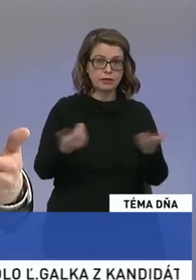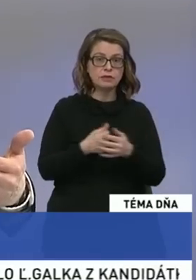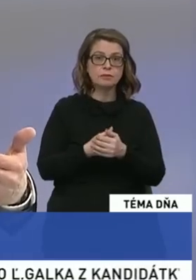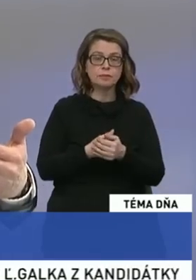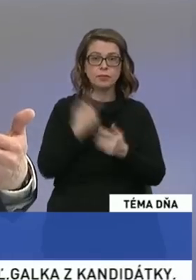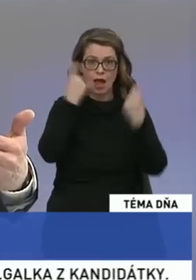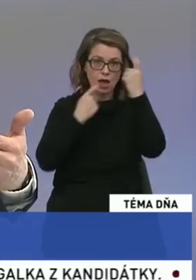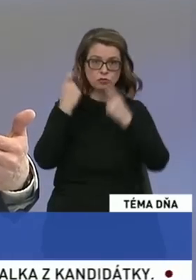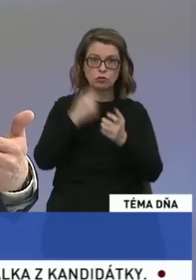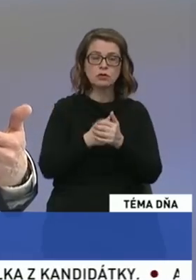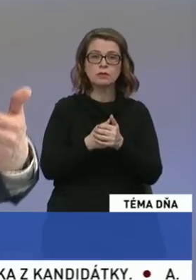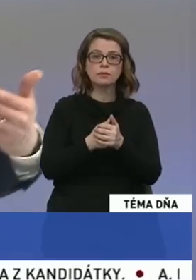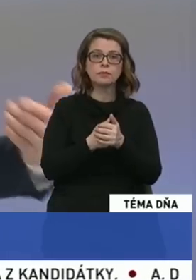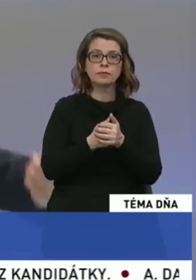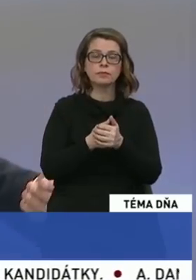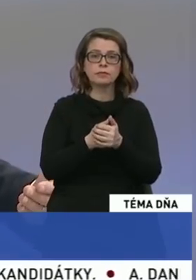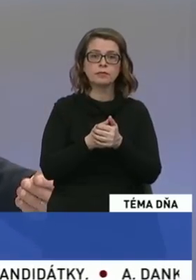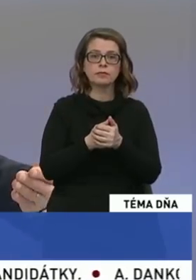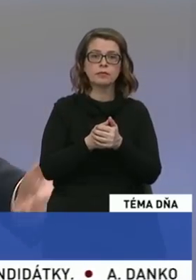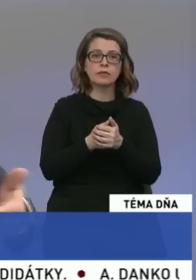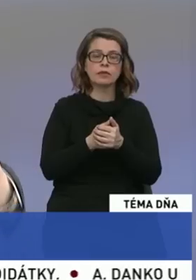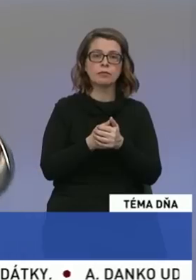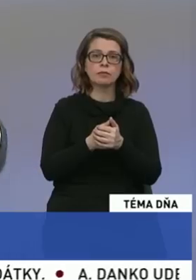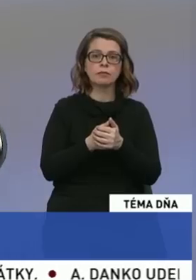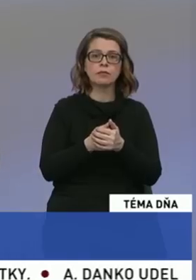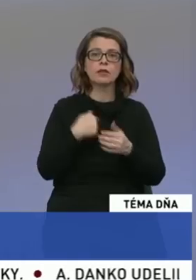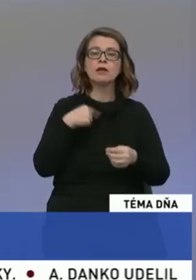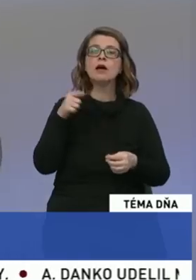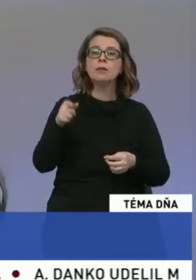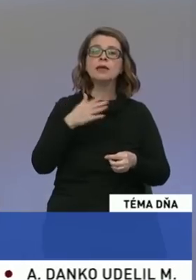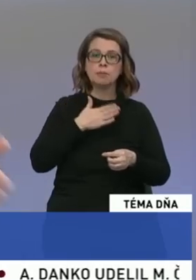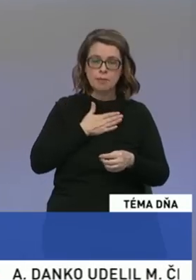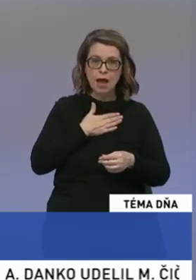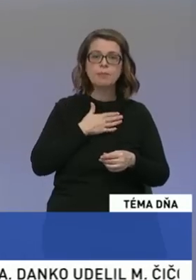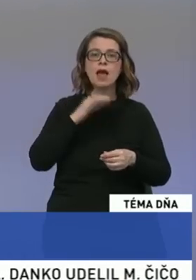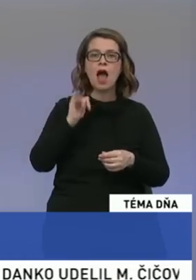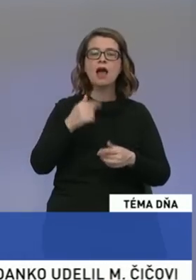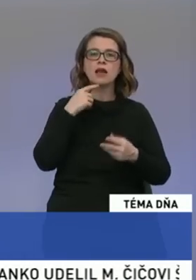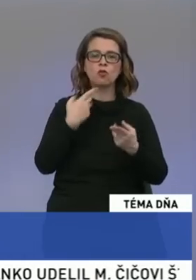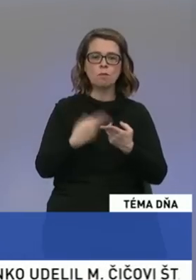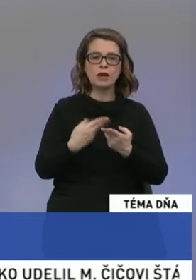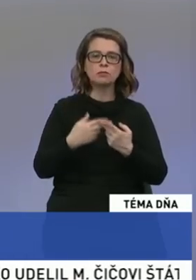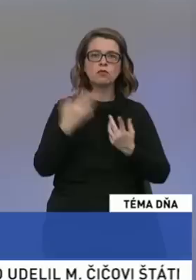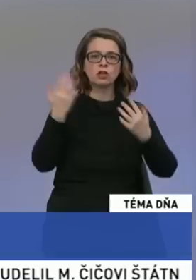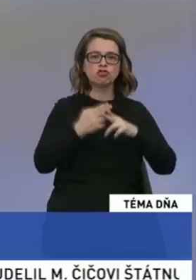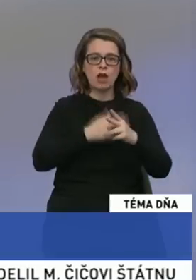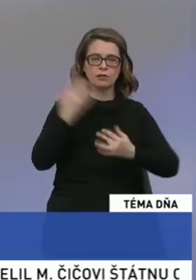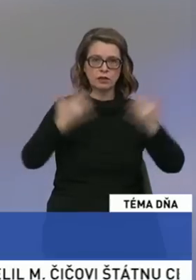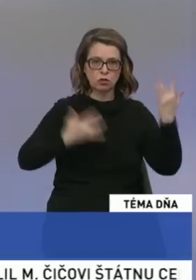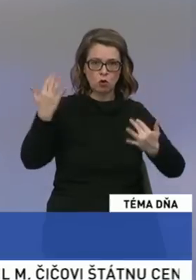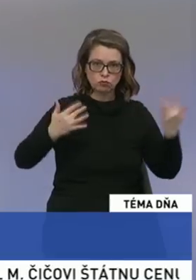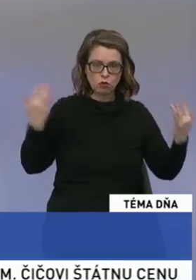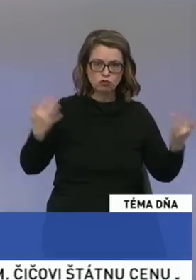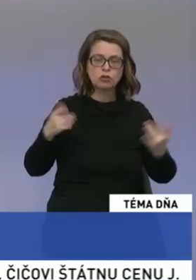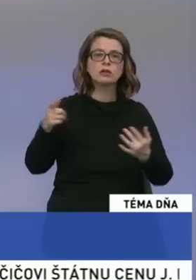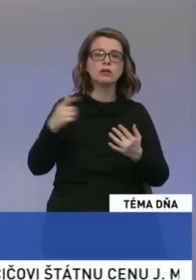hospodářského výsledku záverečného štvedroka, aj s prognozou na január a ďalší štvedrok, tak sa rozhodla, že využiť